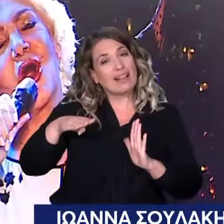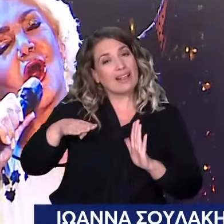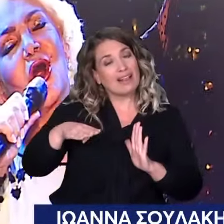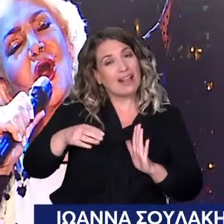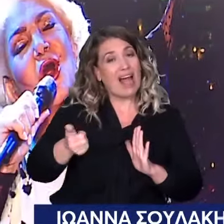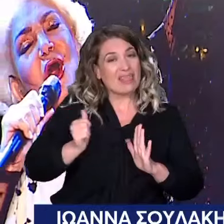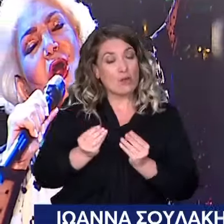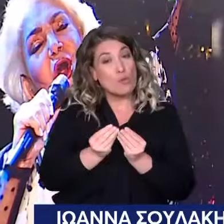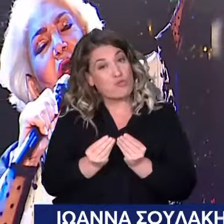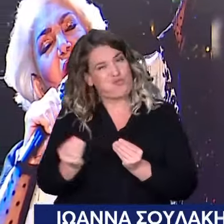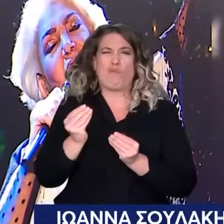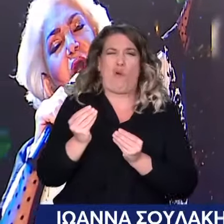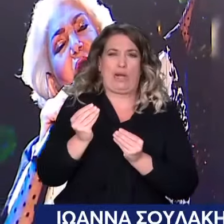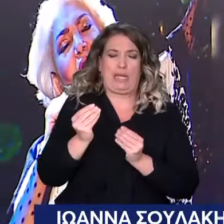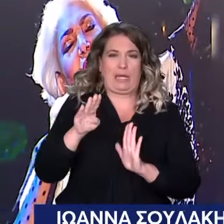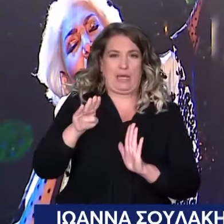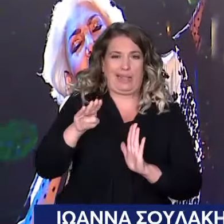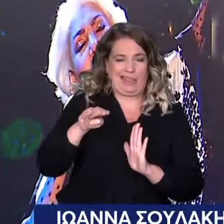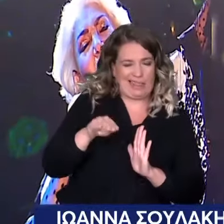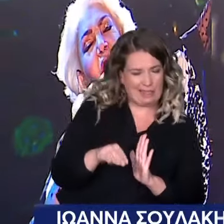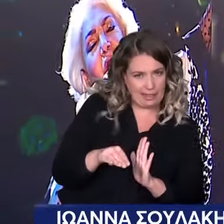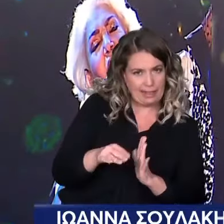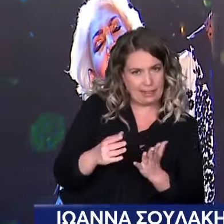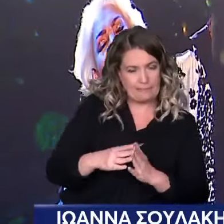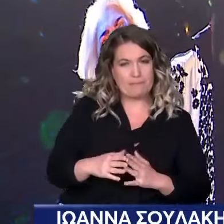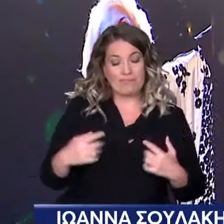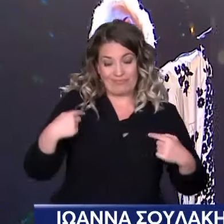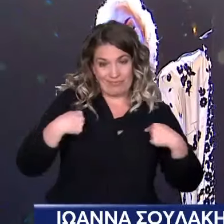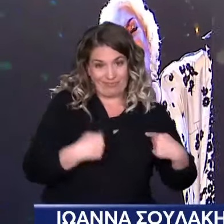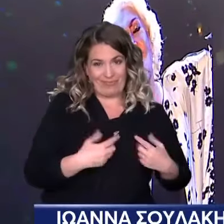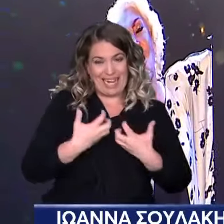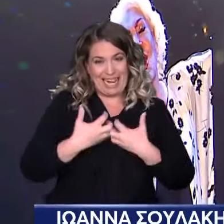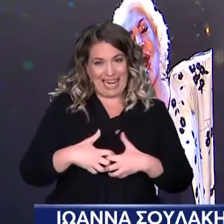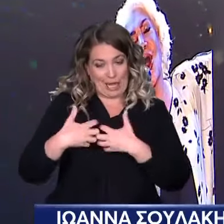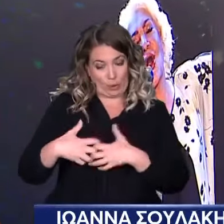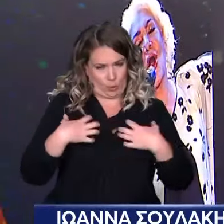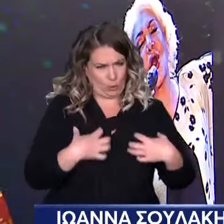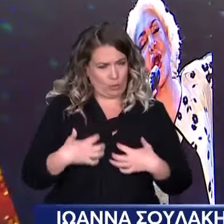παραπάνω. Από τη μία, οι ζωτικές της λειτουργίες δεν υποστηρίζονται μηχανικά.